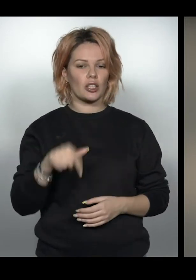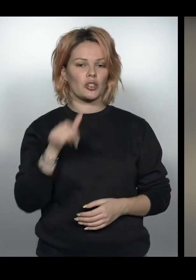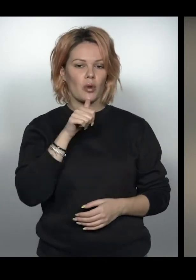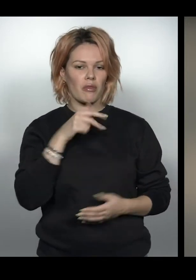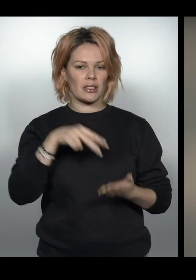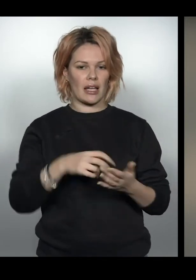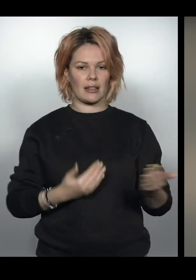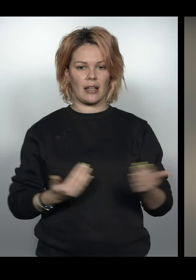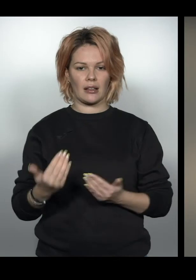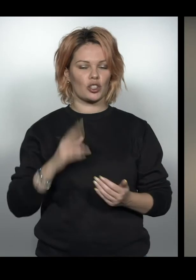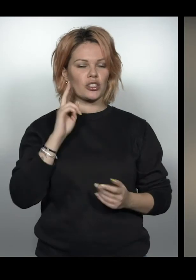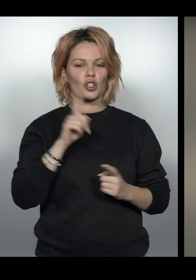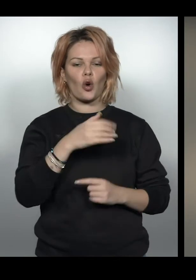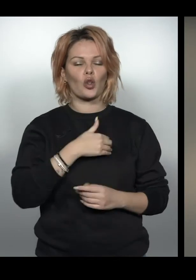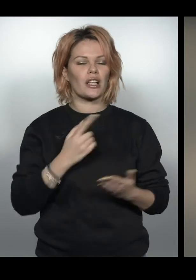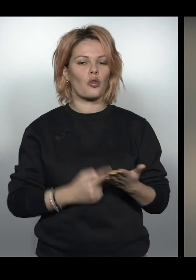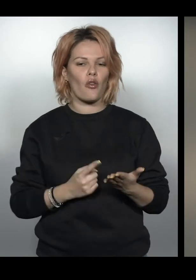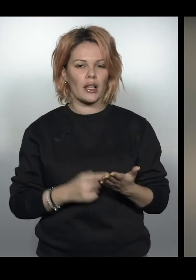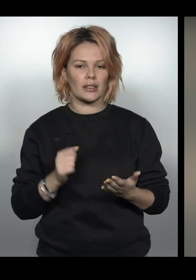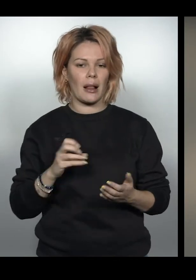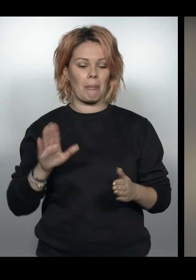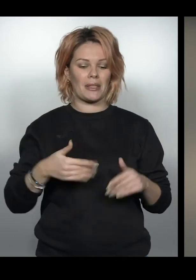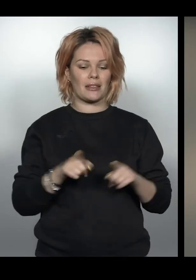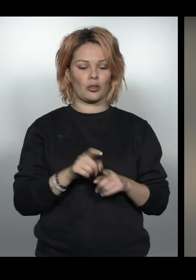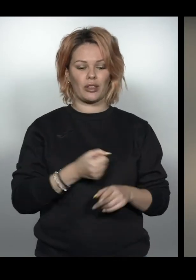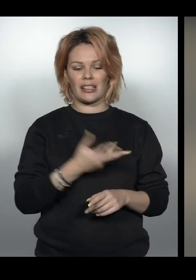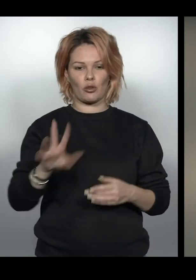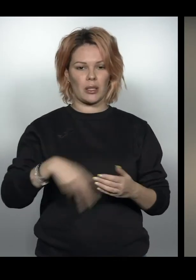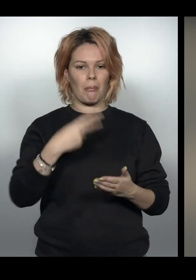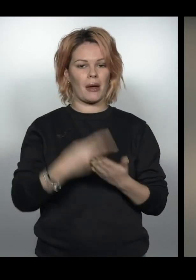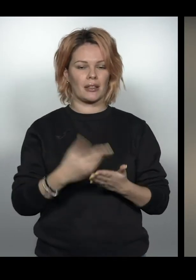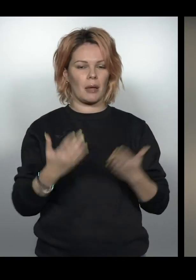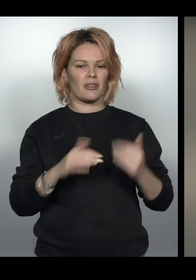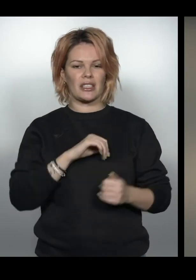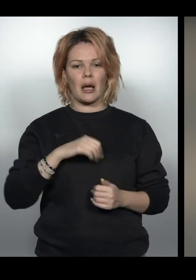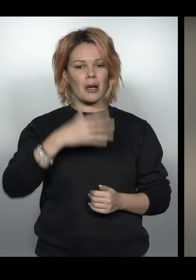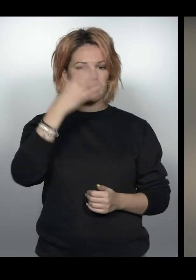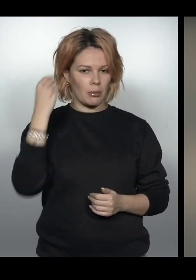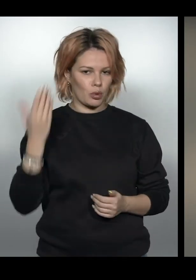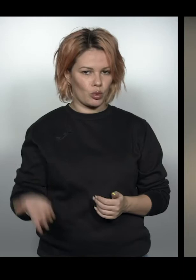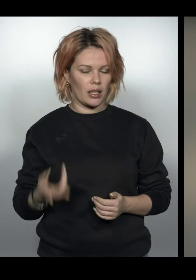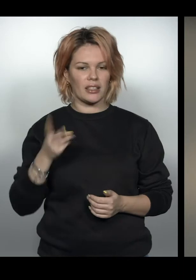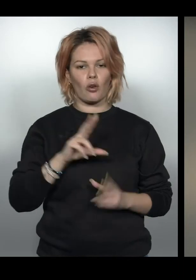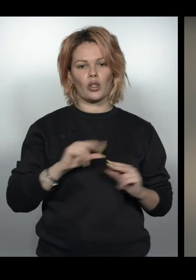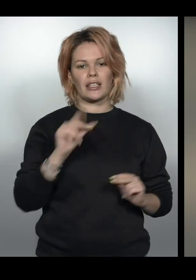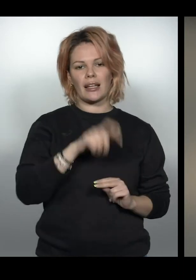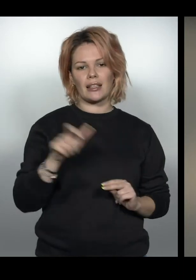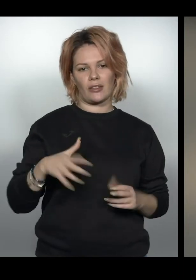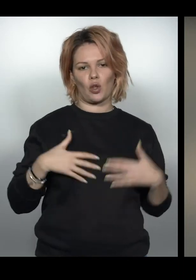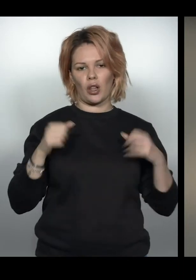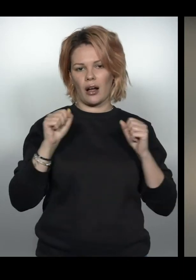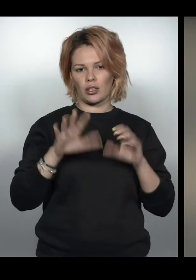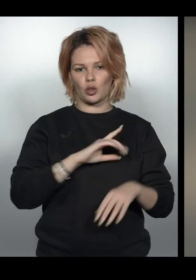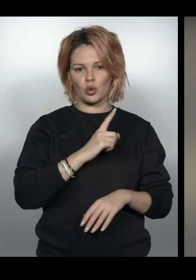спробувала стати на лижі. Я не знаю, що вона хотіла довести, але після такої кількості падінь, напевно, вже й сама забула. Двоє тренерів